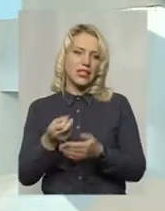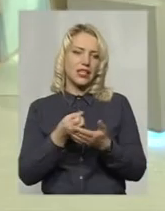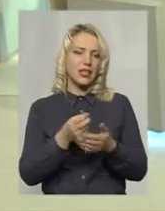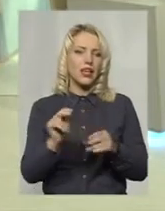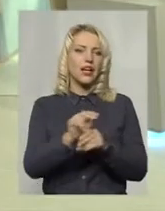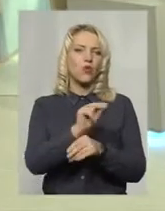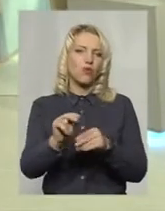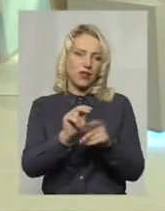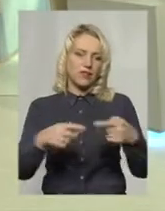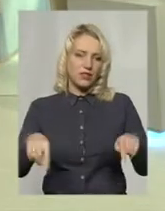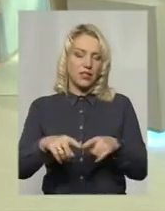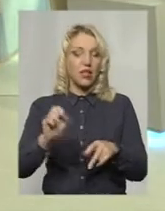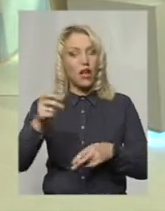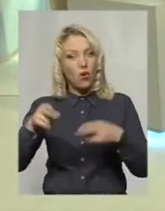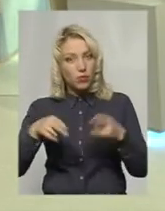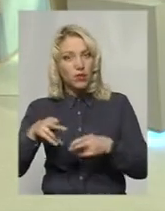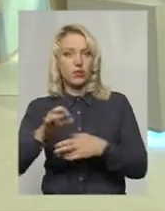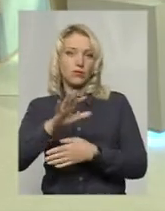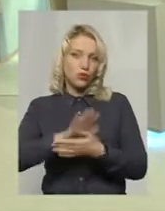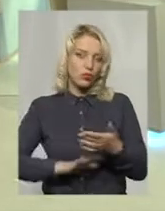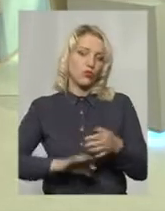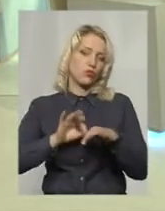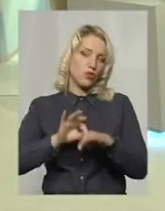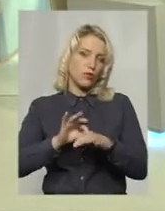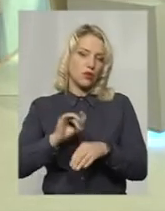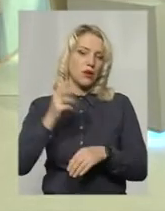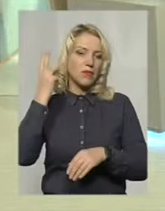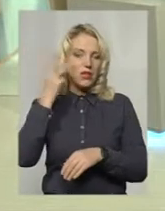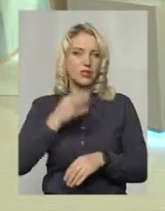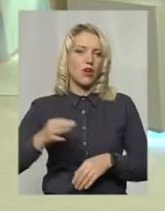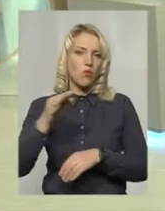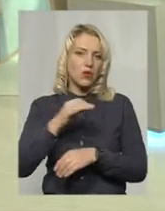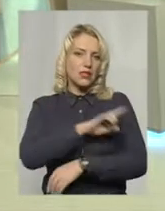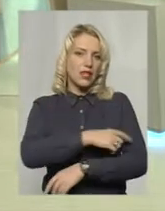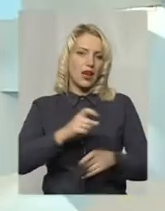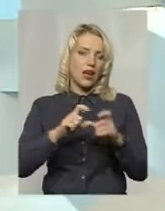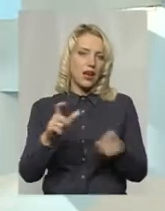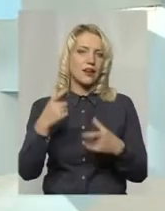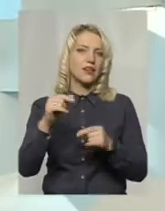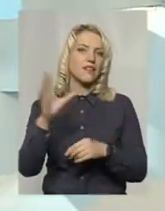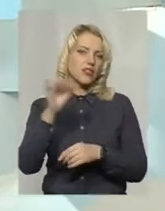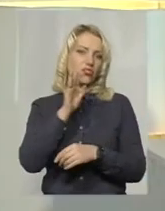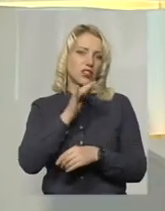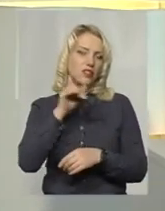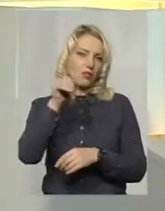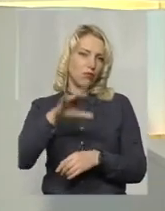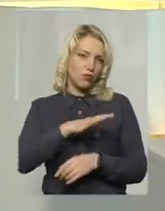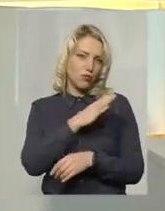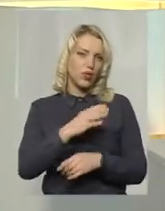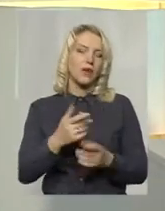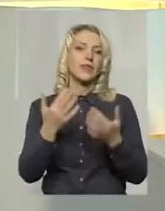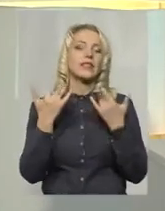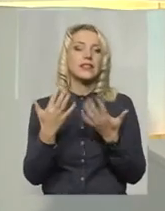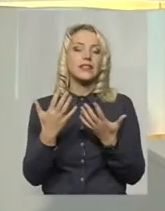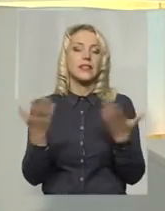в операції проводяться, продовжують проводитись в Хмельницькій обласній лікарні, там, де вони і проводились весь цей час. А скільки і яких